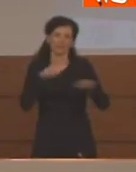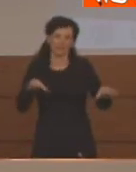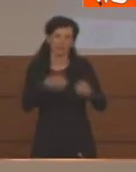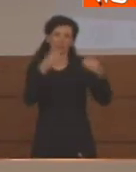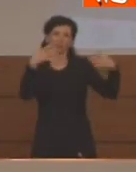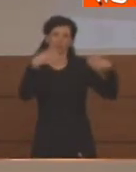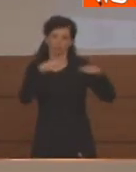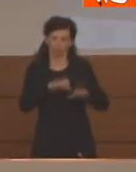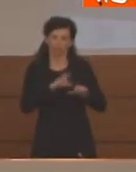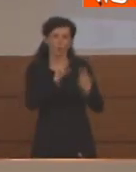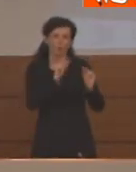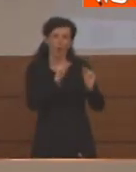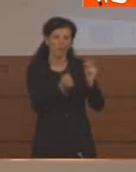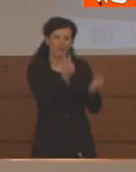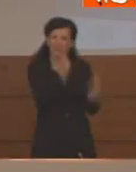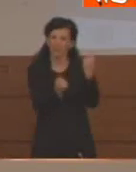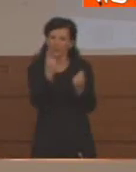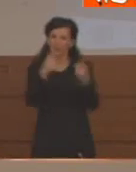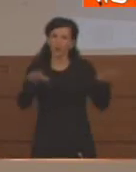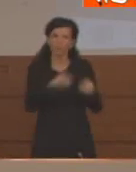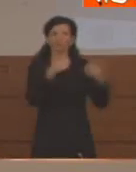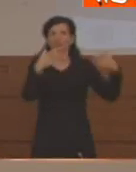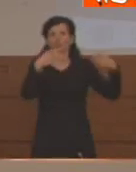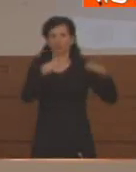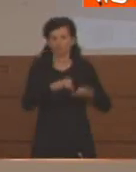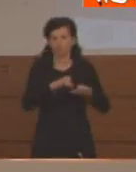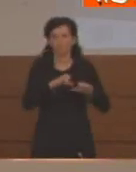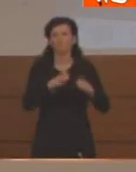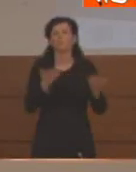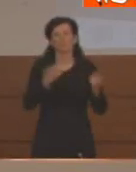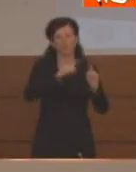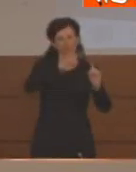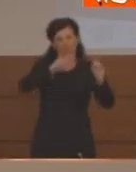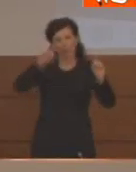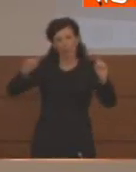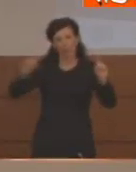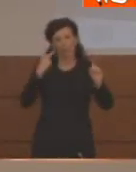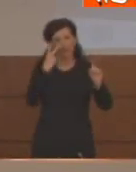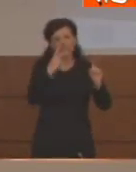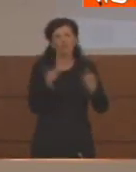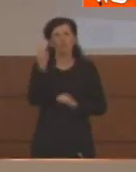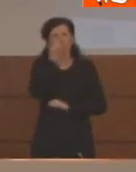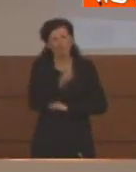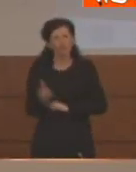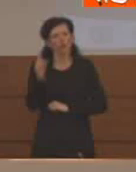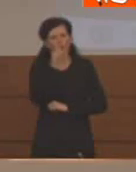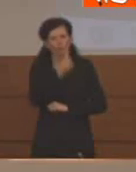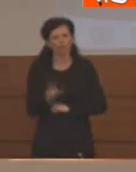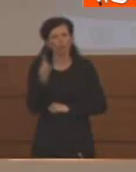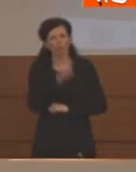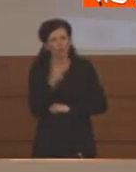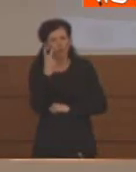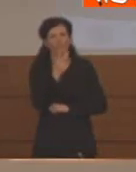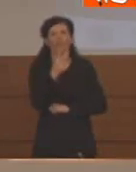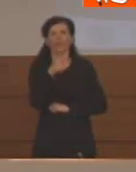di nuovi casi. Se noi lo plottassimo, lo mettessimo su una curva epidemica giorno dopo giorno, vedremmo che in questo caso,